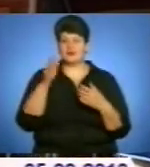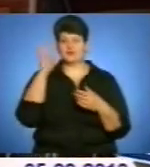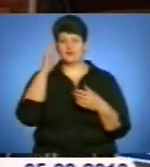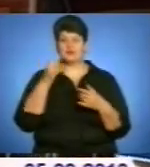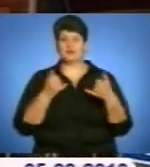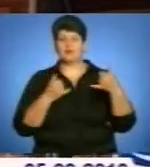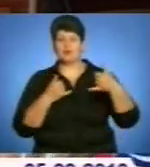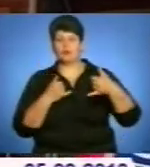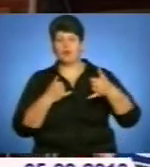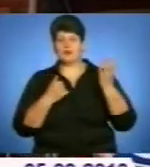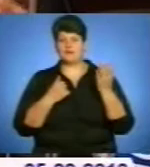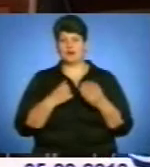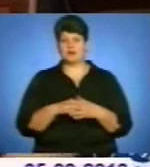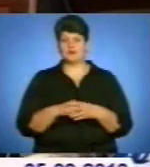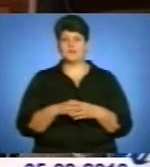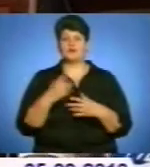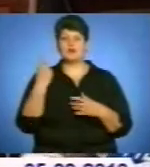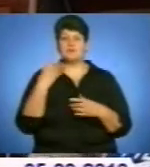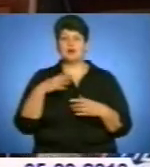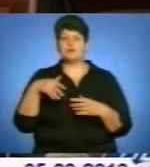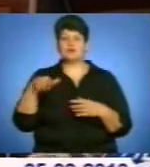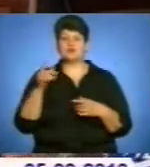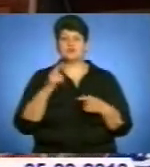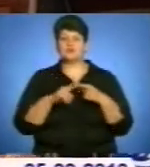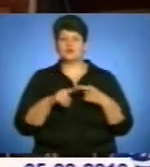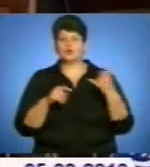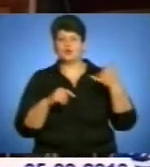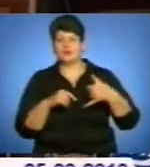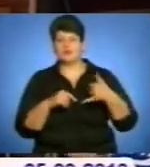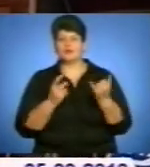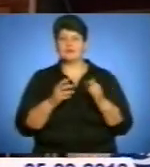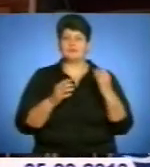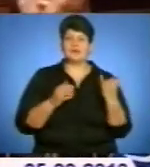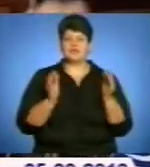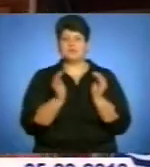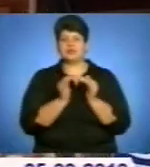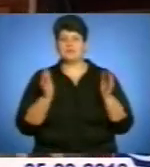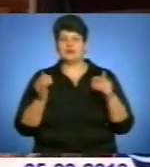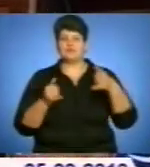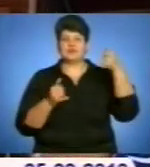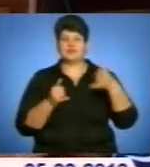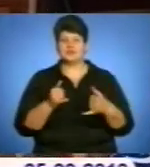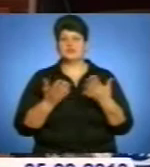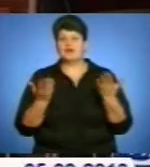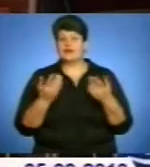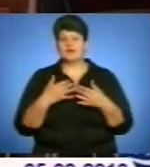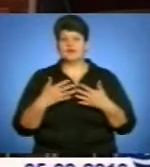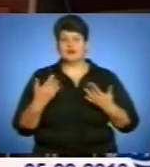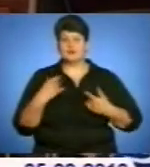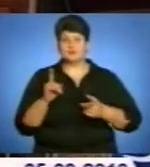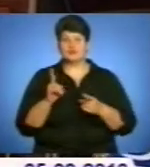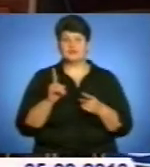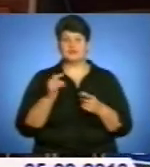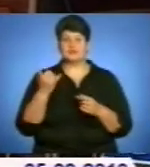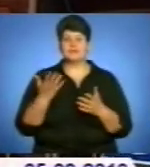Треба було поливати. Одним махом в руки вода скоріше виливалась. Треба було більше, менше, нижче, вище. І оцинити, щоб не наляти, щоб